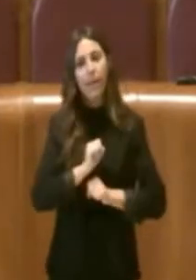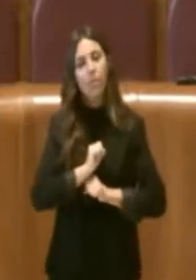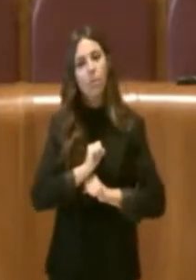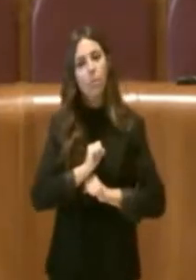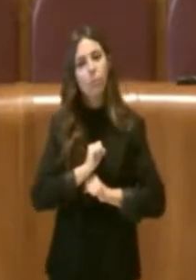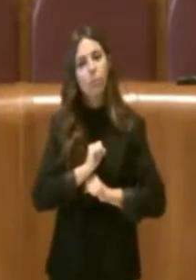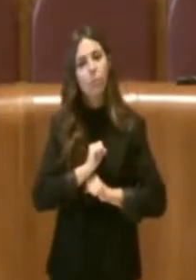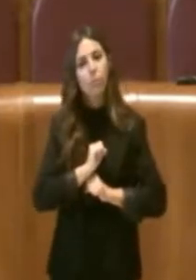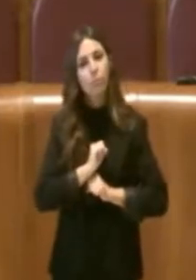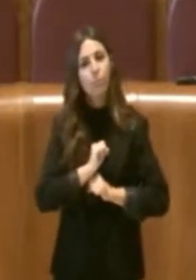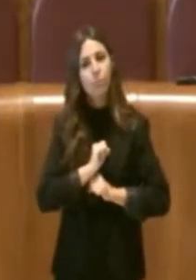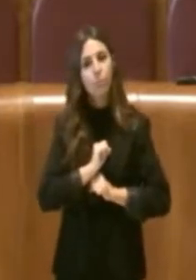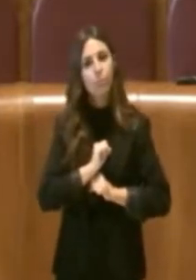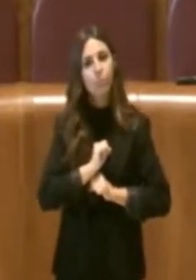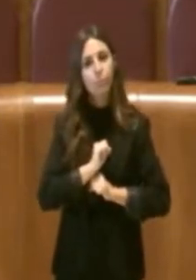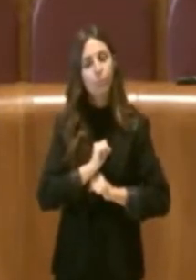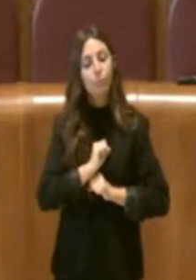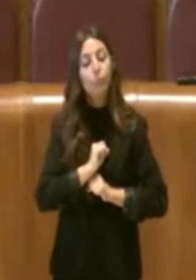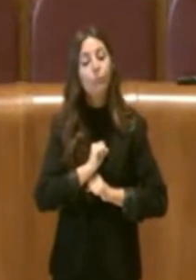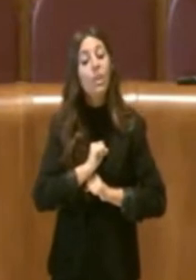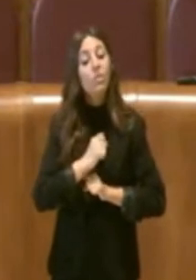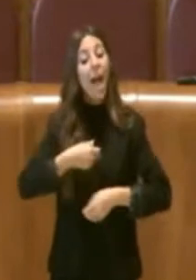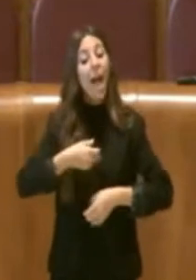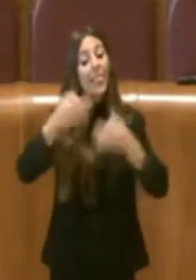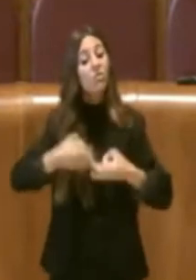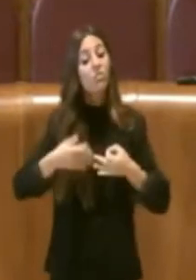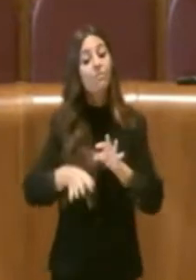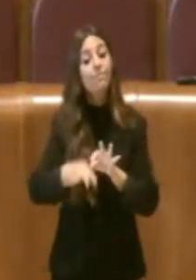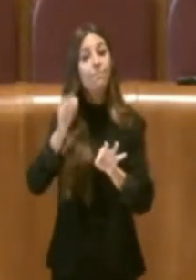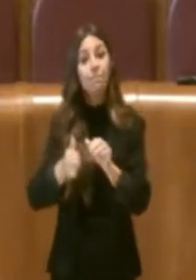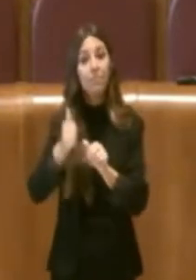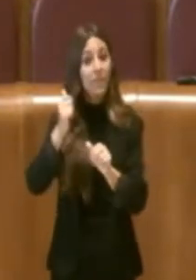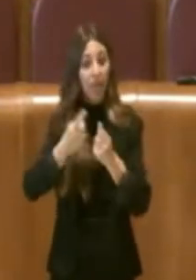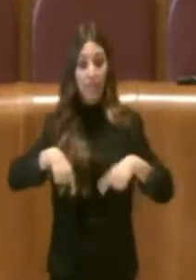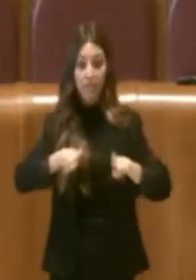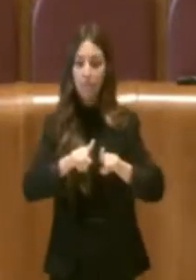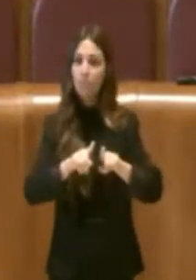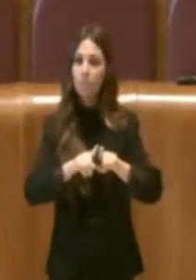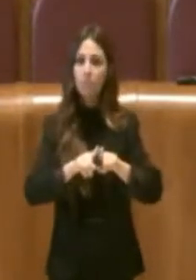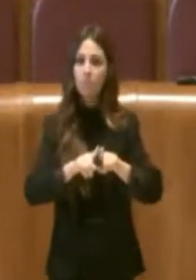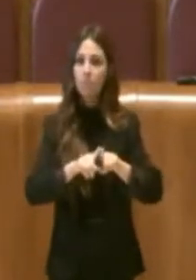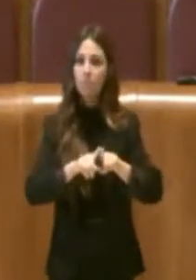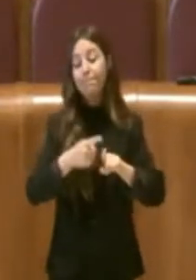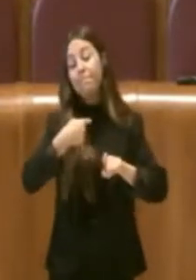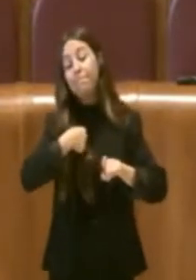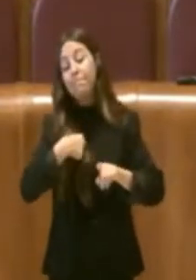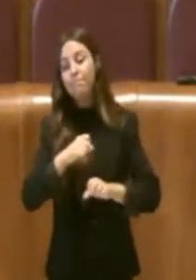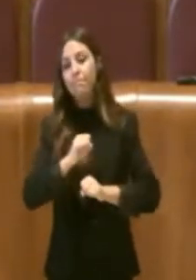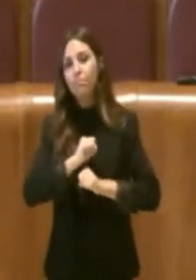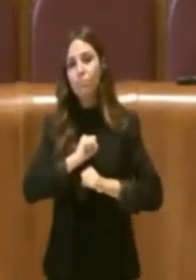approntato un indirizzo preciso su questo tipo dall'Assemblea abbiamo